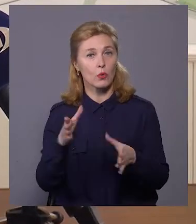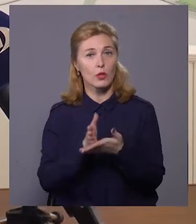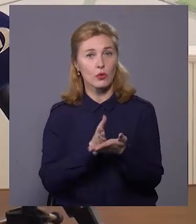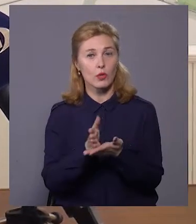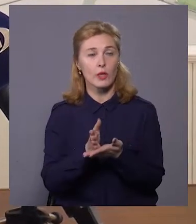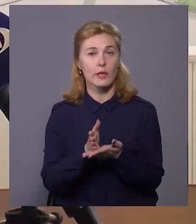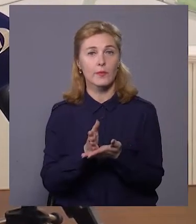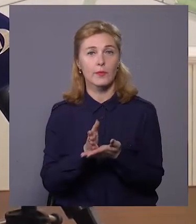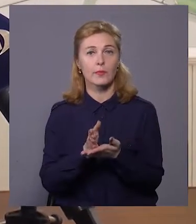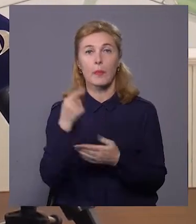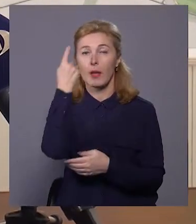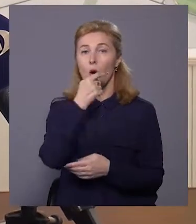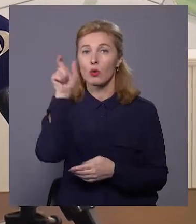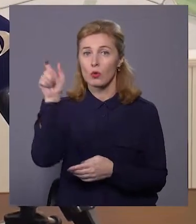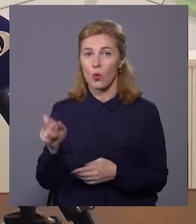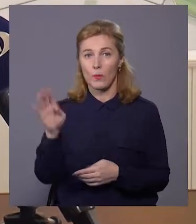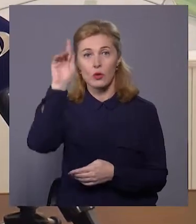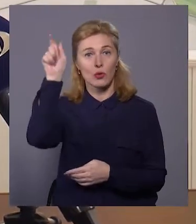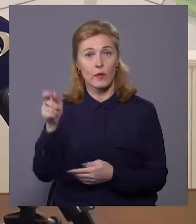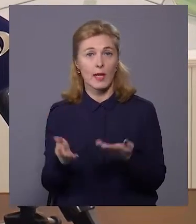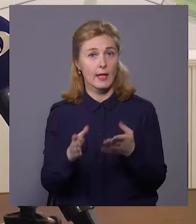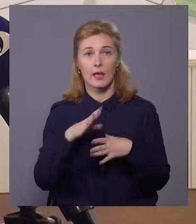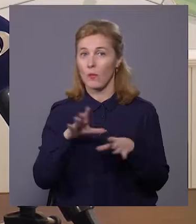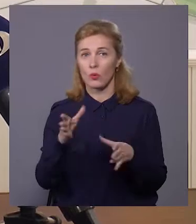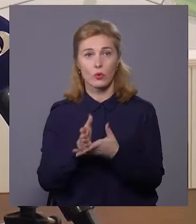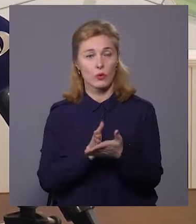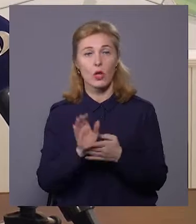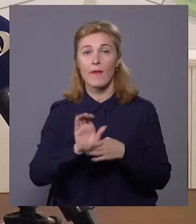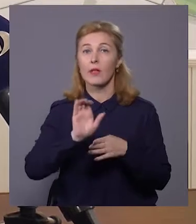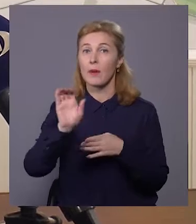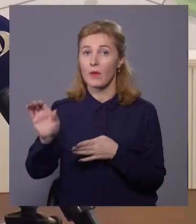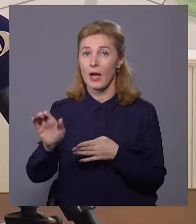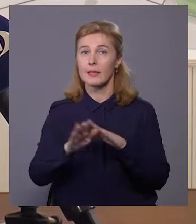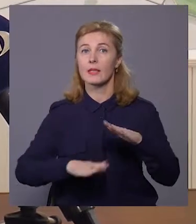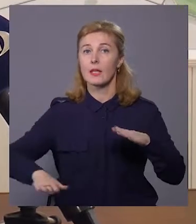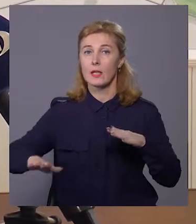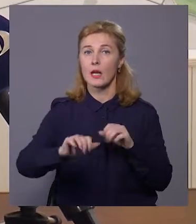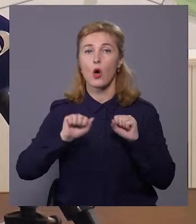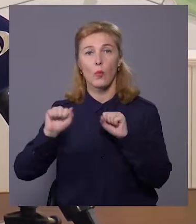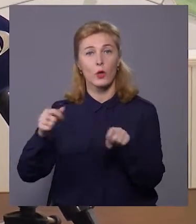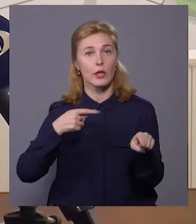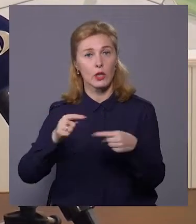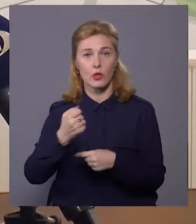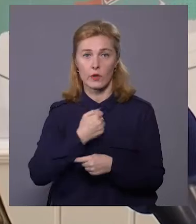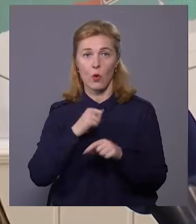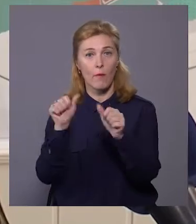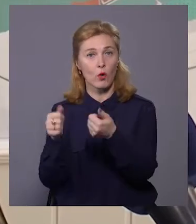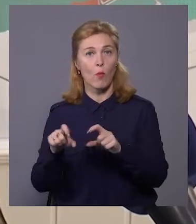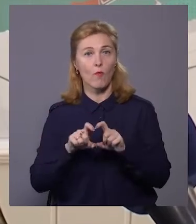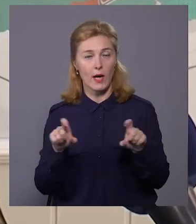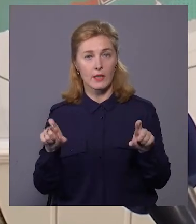особи чоловічної статі, які не служили, відправляються в територіальну оборону та інші військові формули.